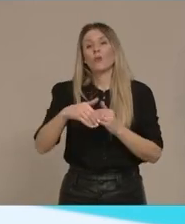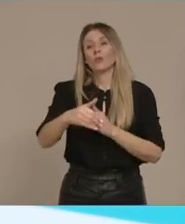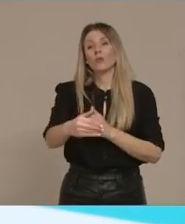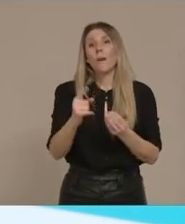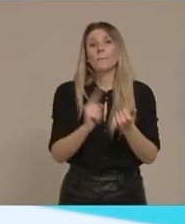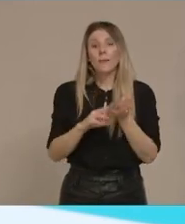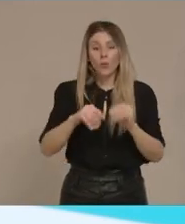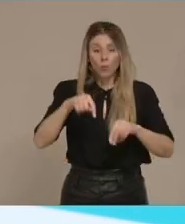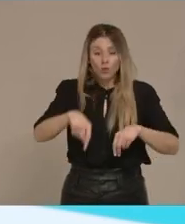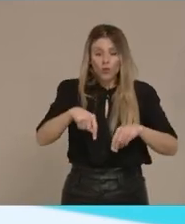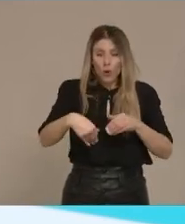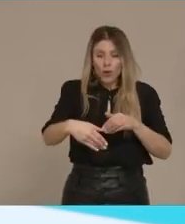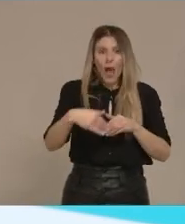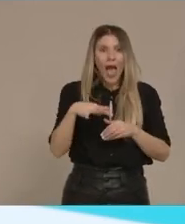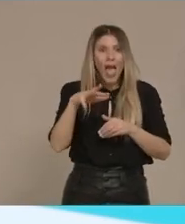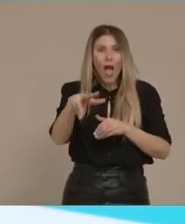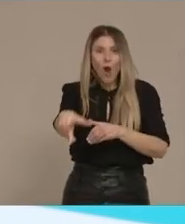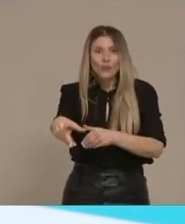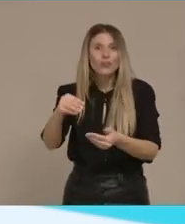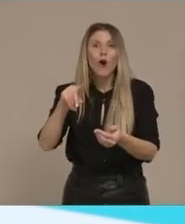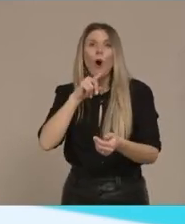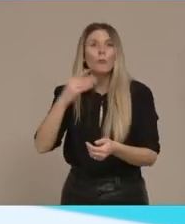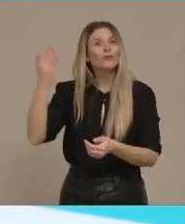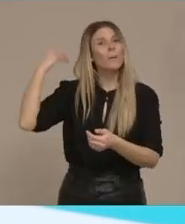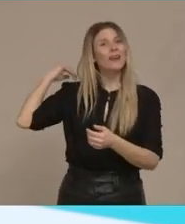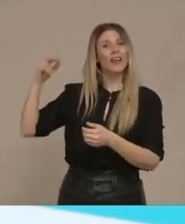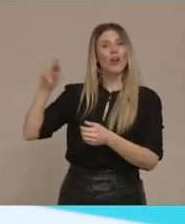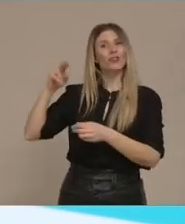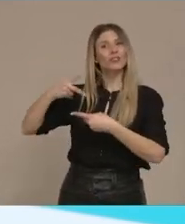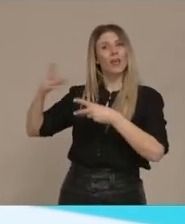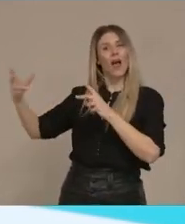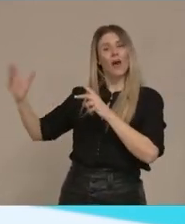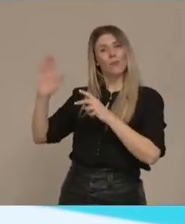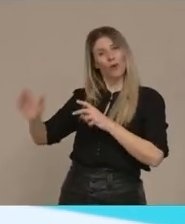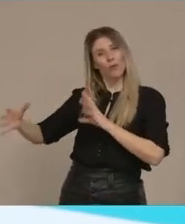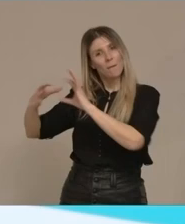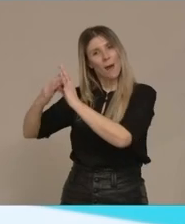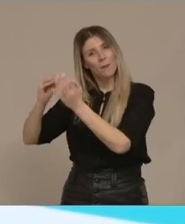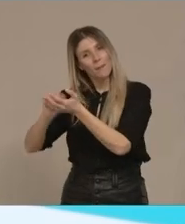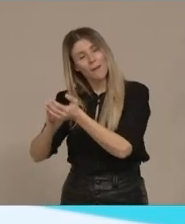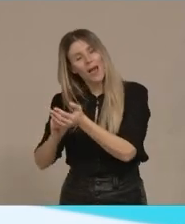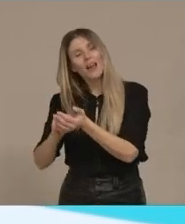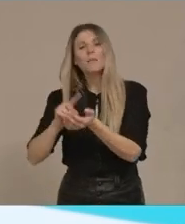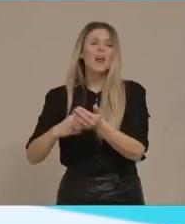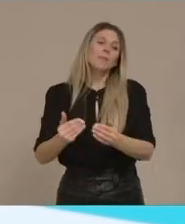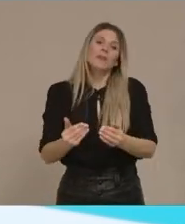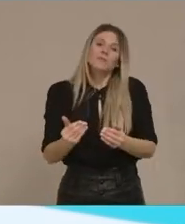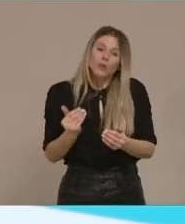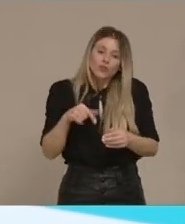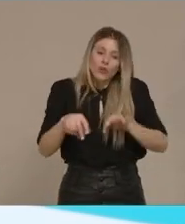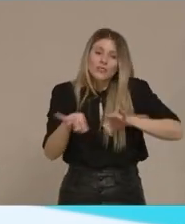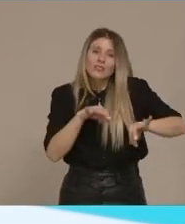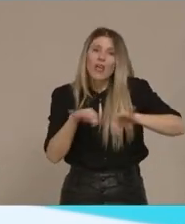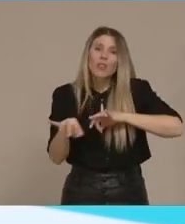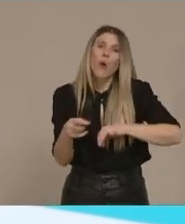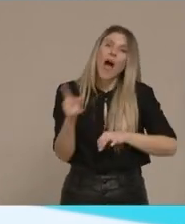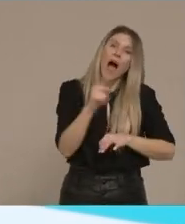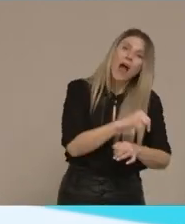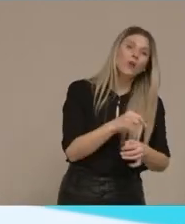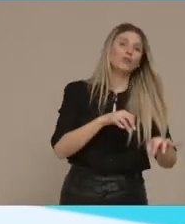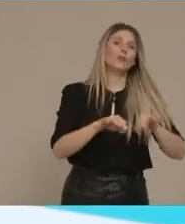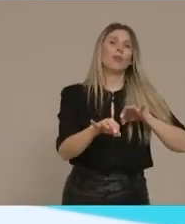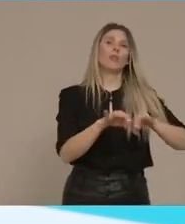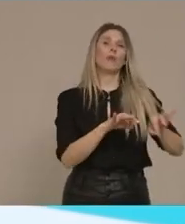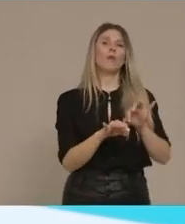μεσοδιάστημα Και να δούμε άλλες εναλλακτικές για την Καστοριά Οι οποίες έχουν να κάνουν Με δυνατότητα εξέβρεσης Εναλλακτικών